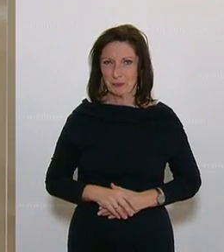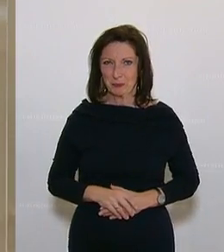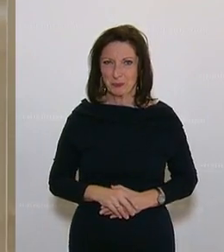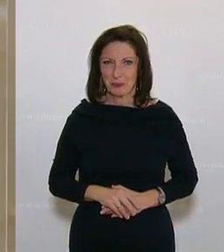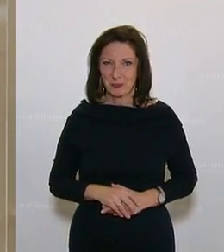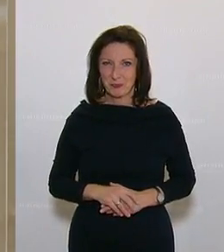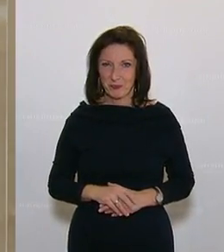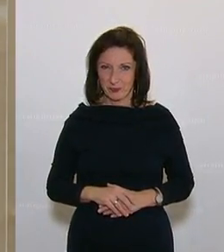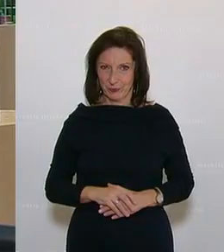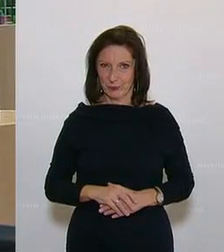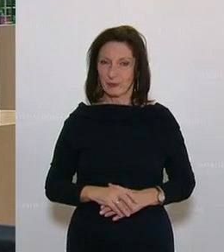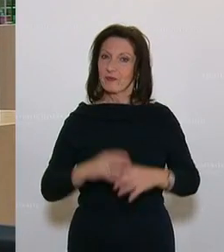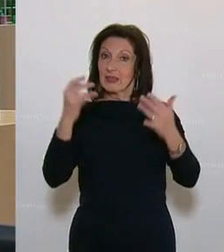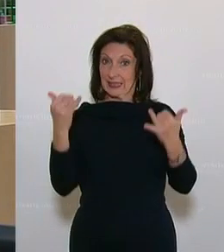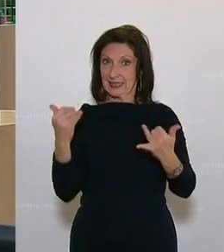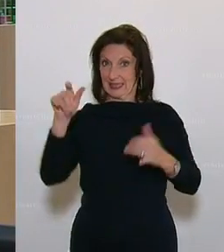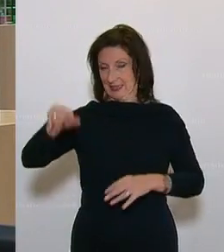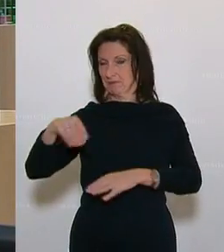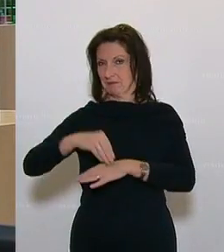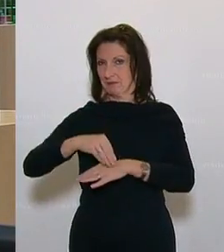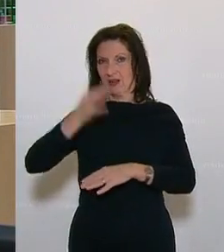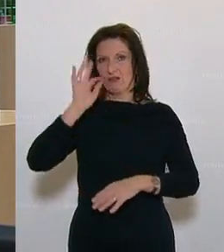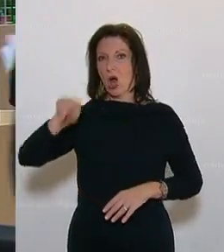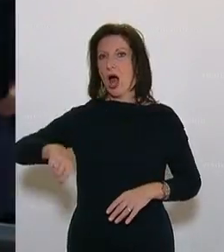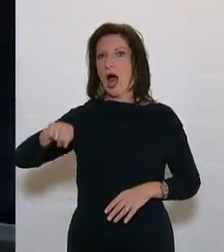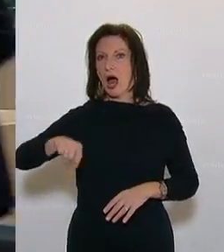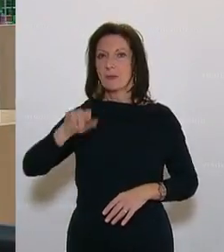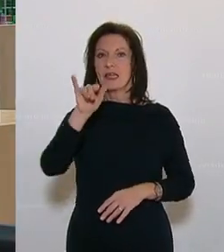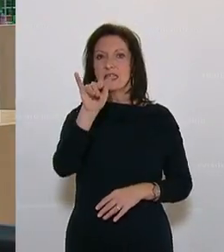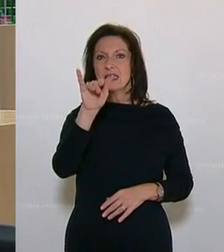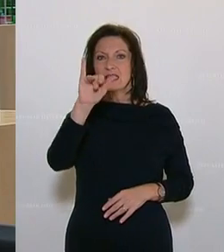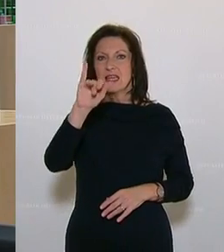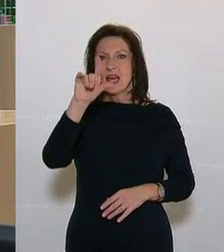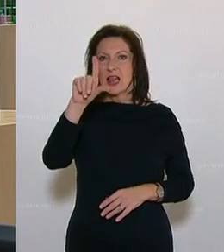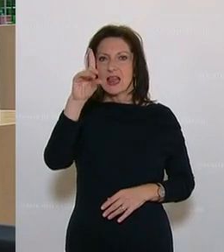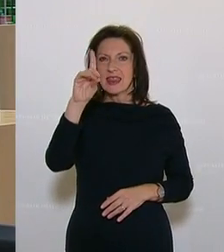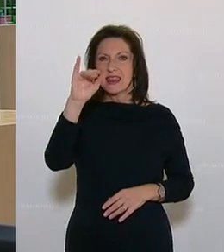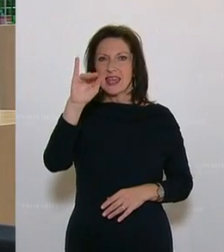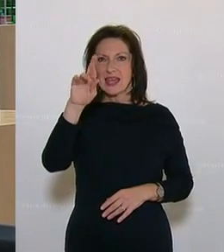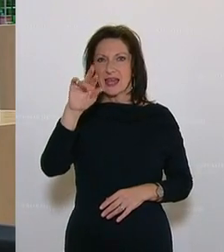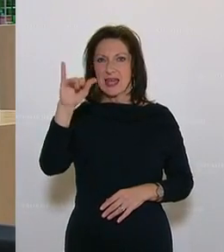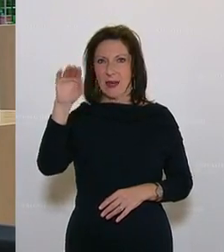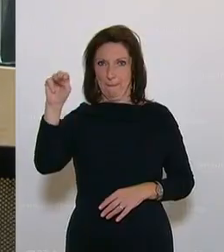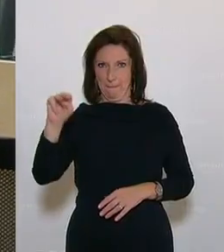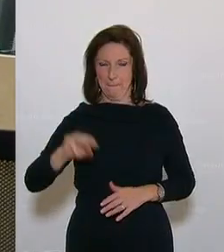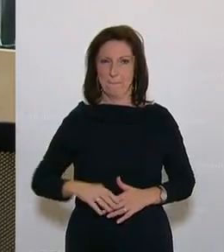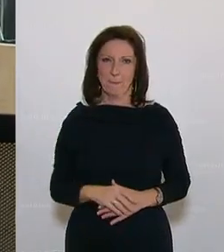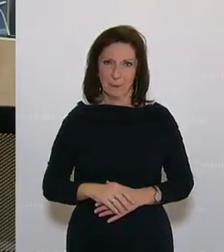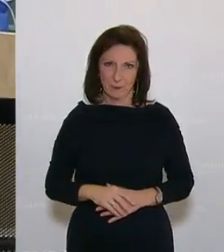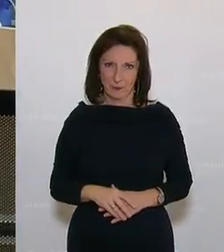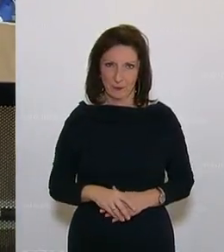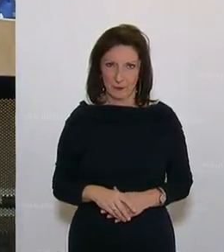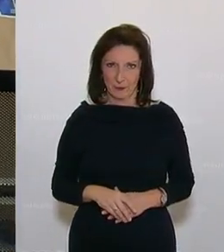Auch die nächste Rednerin arbeitet im öffentlichen Dienst, Selma Yildirim, Justizsprecherin der SPÖ,